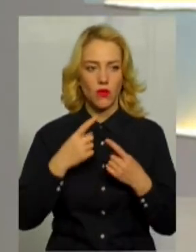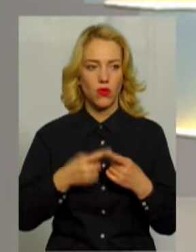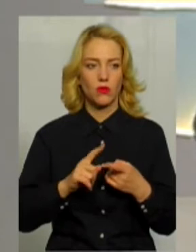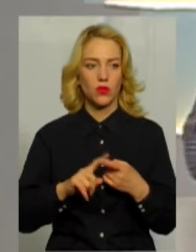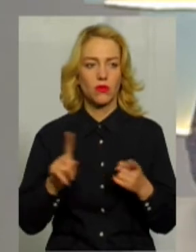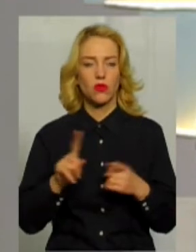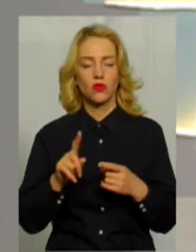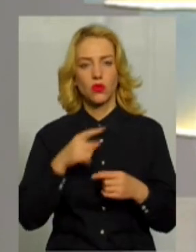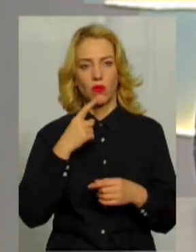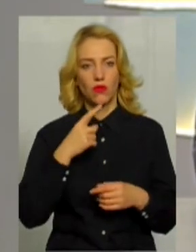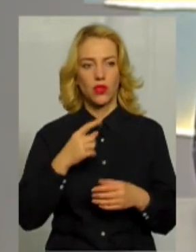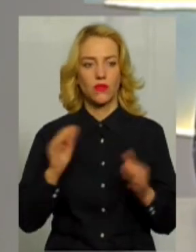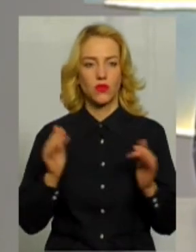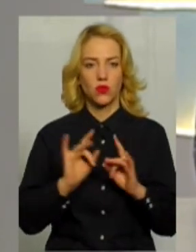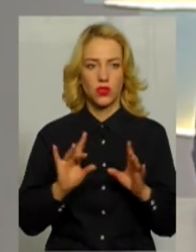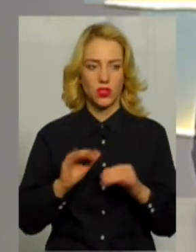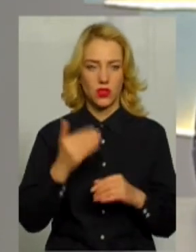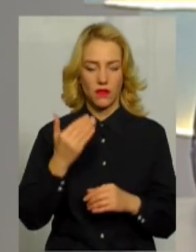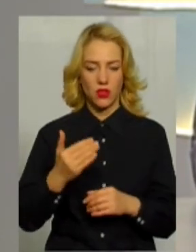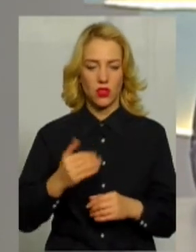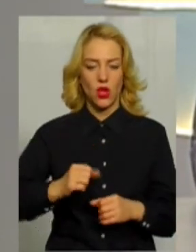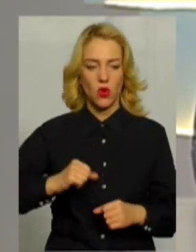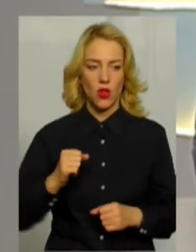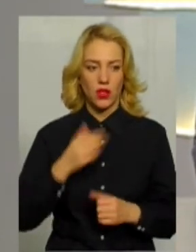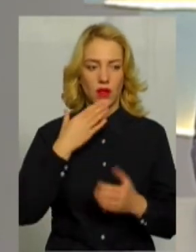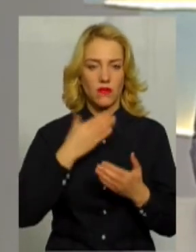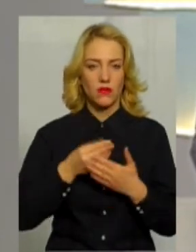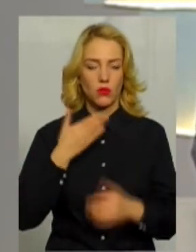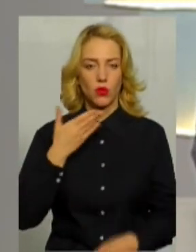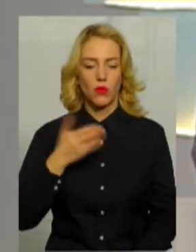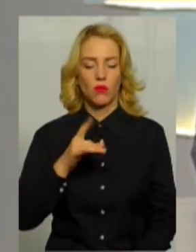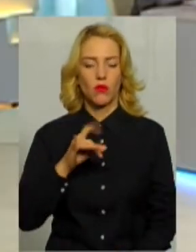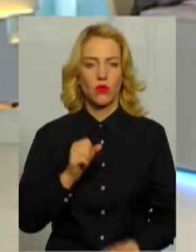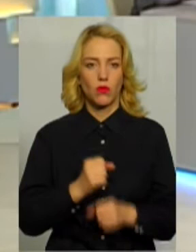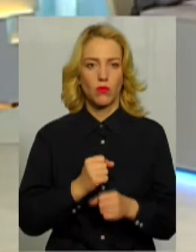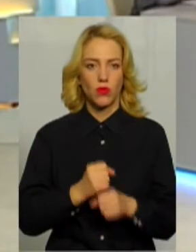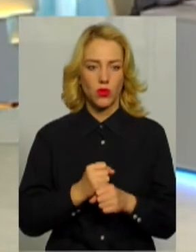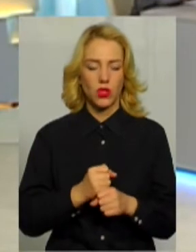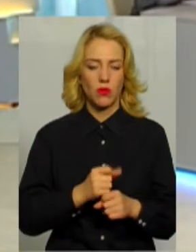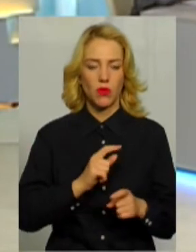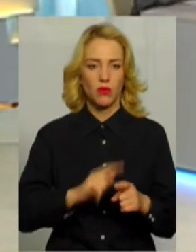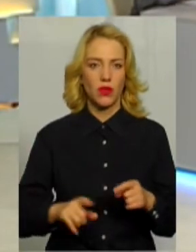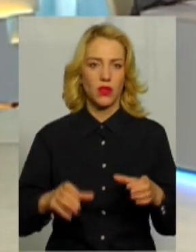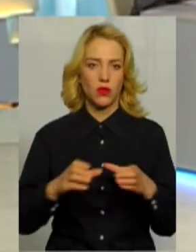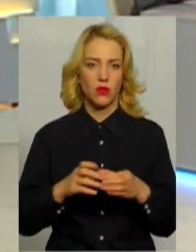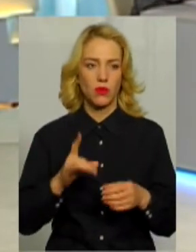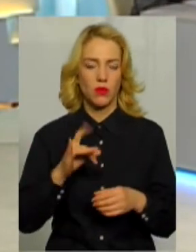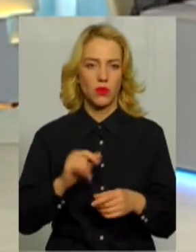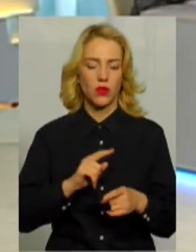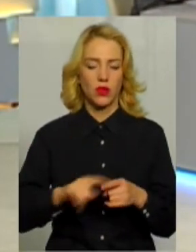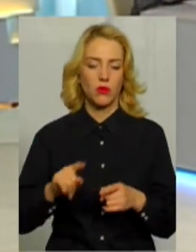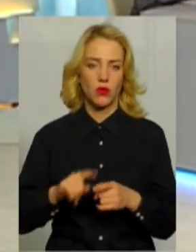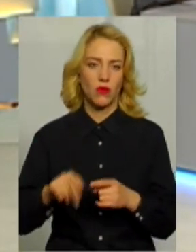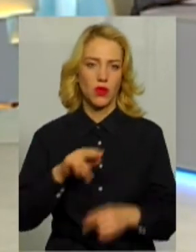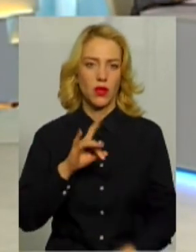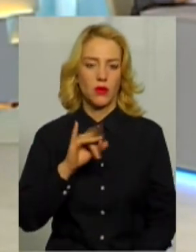що говорив в сюжеті ваш колега у своєму коментарі про роботу мобільних груп і, зокрема, про термінові